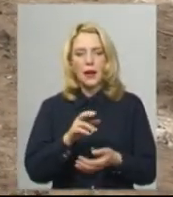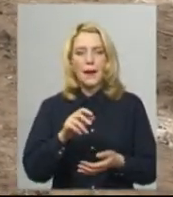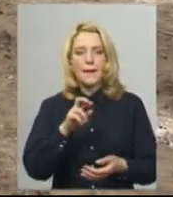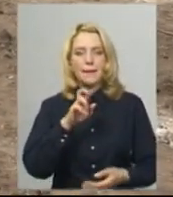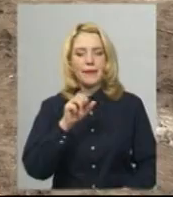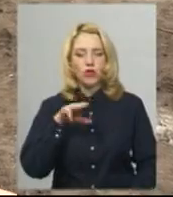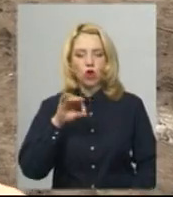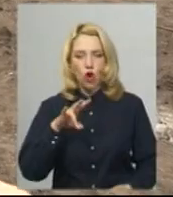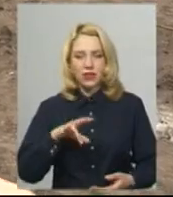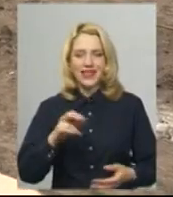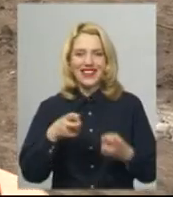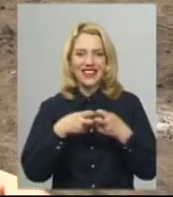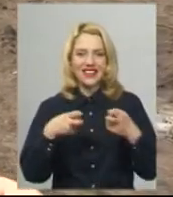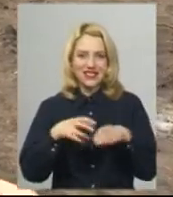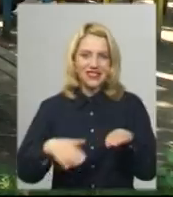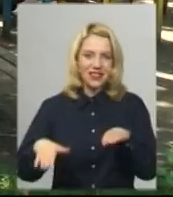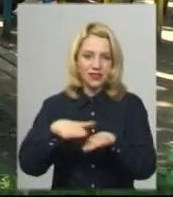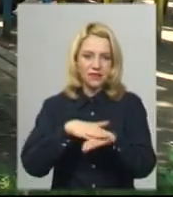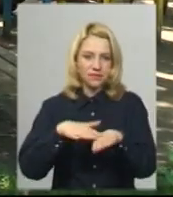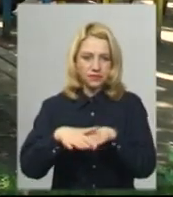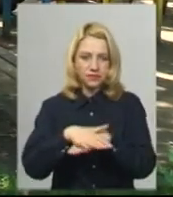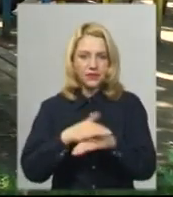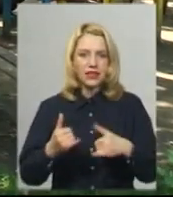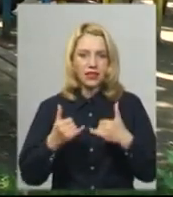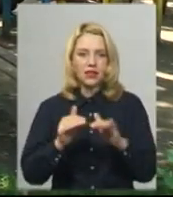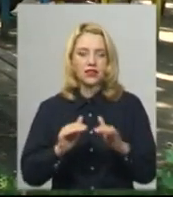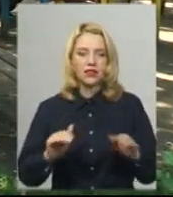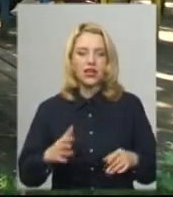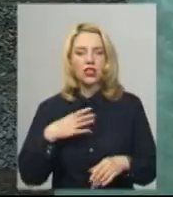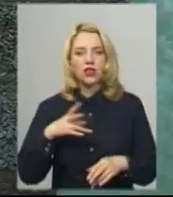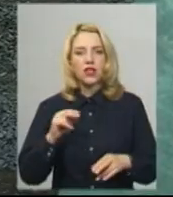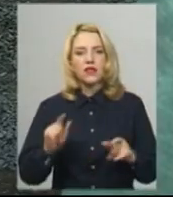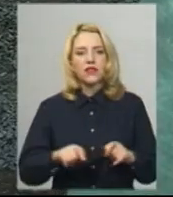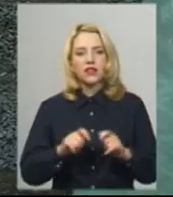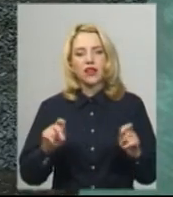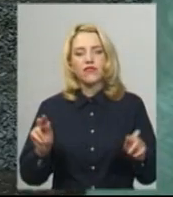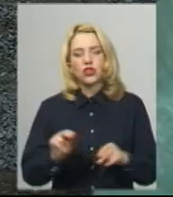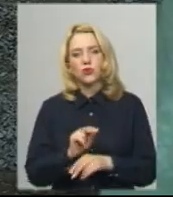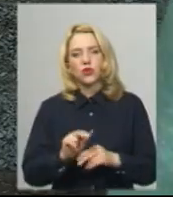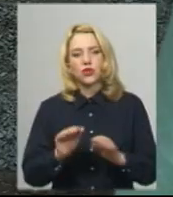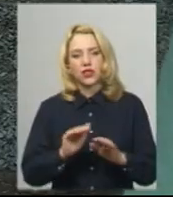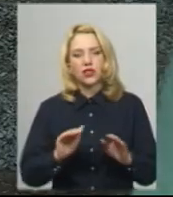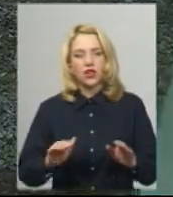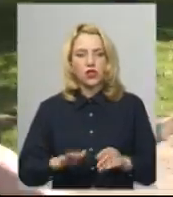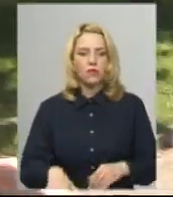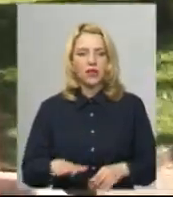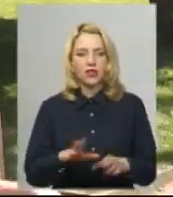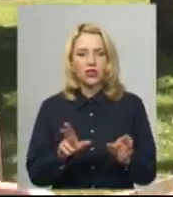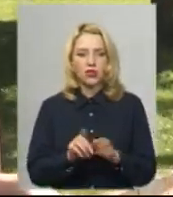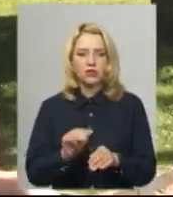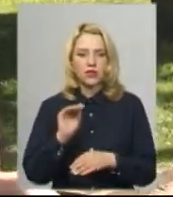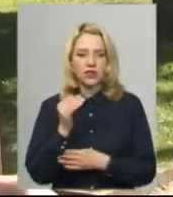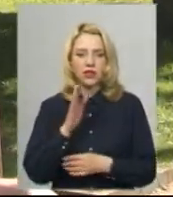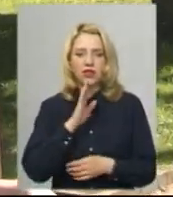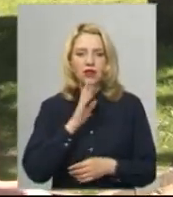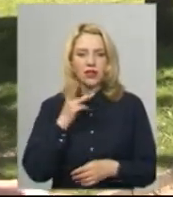основою і прорезиненою основою для дітей. Чекає на відкриття відремонтованого дитячого майданчика разом із дитиною хмельничанка Катерина